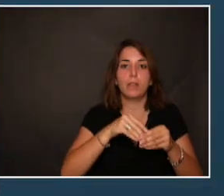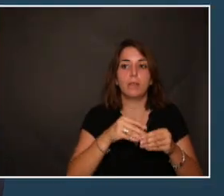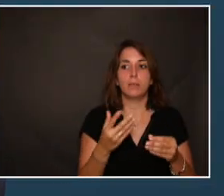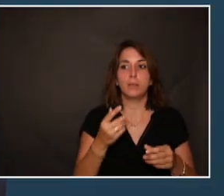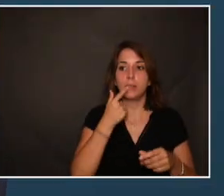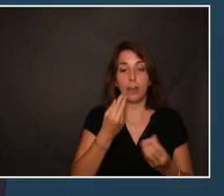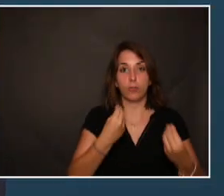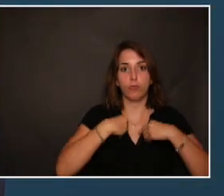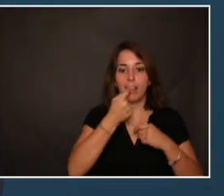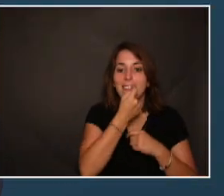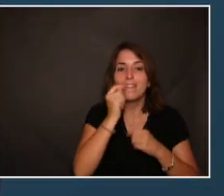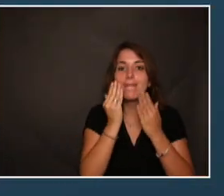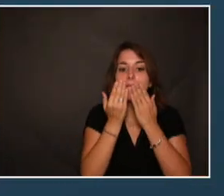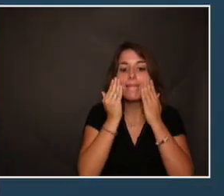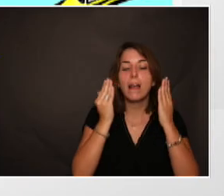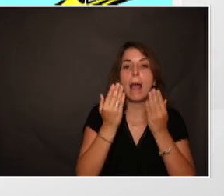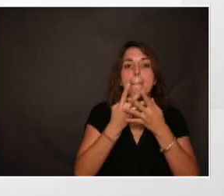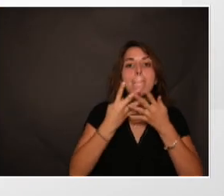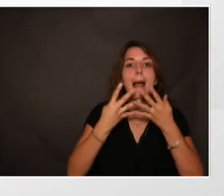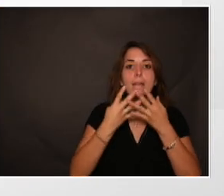renforcer la surface de l'émail.